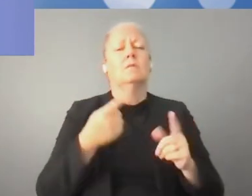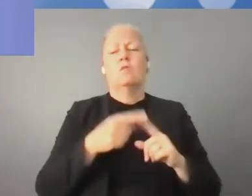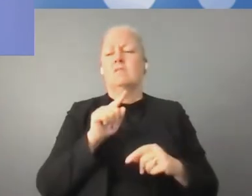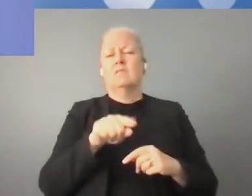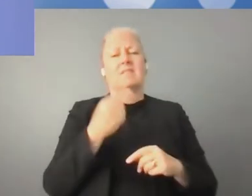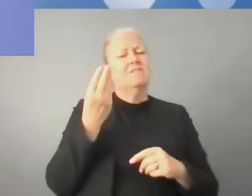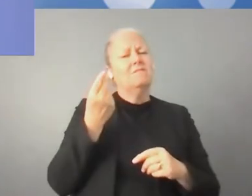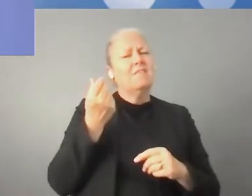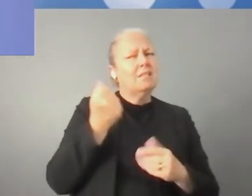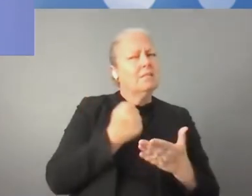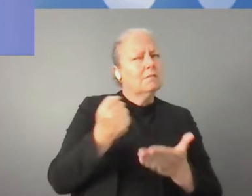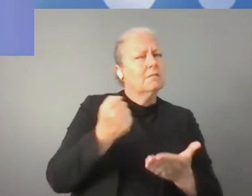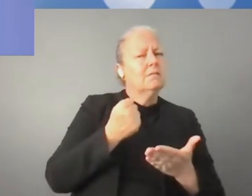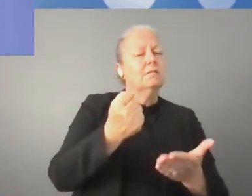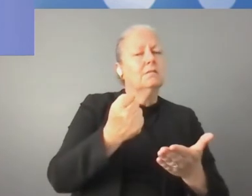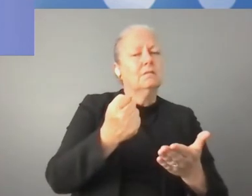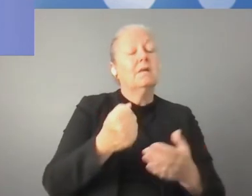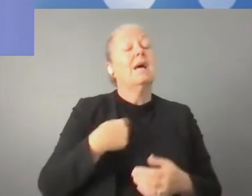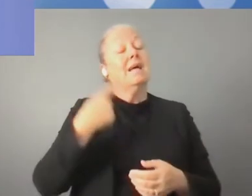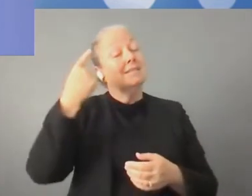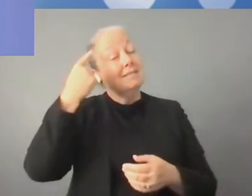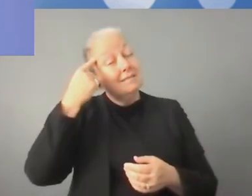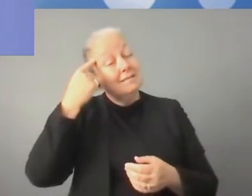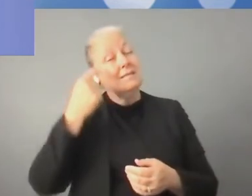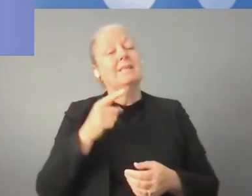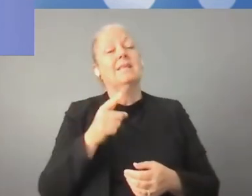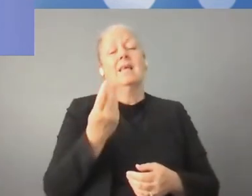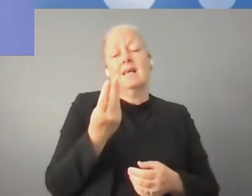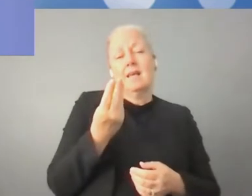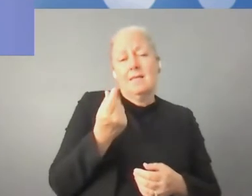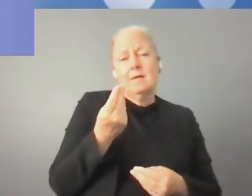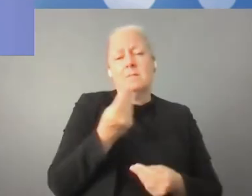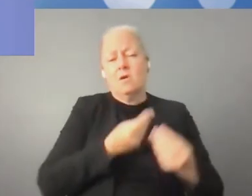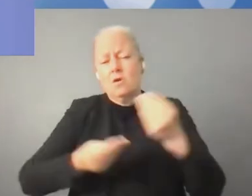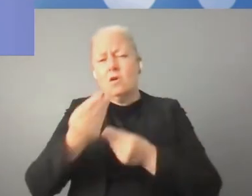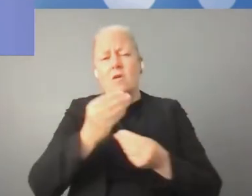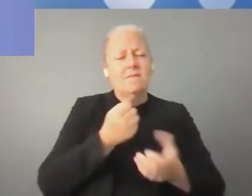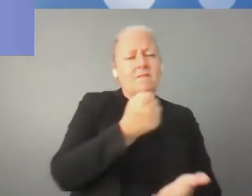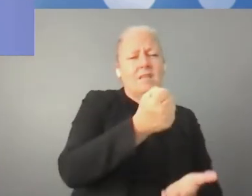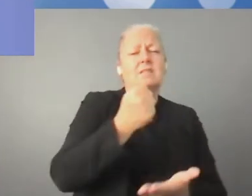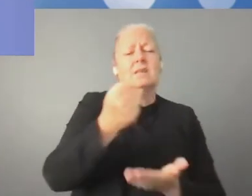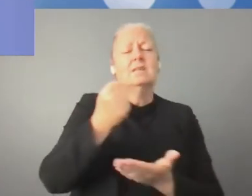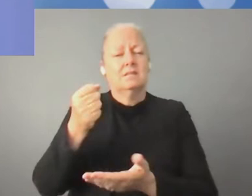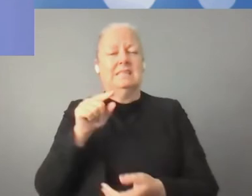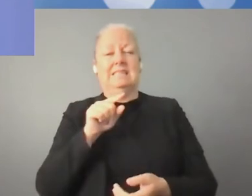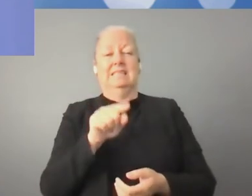przechodzić. trzeba polityki publicznej, które są dedykowane do ekonomii. Dla Francja